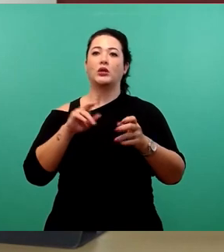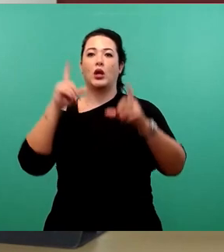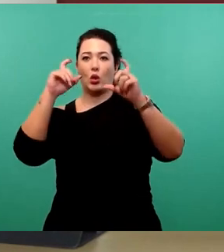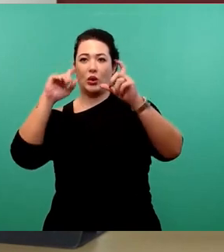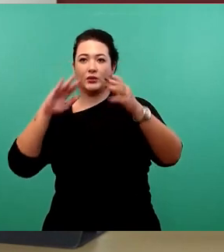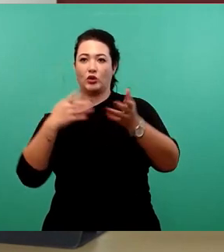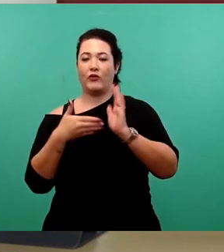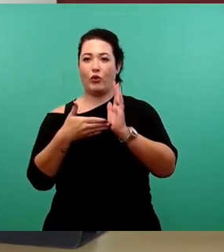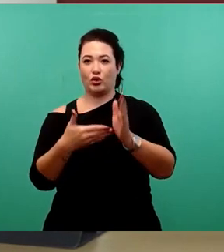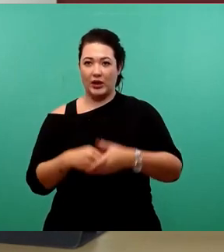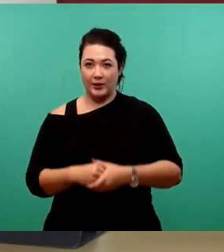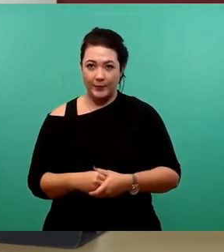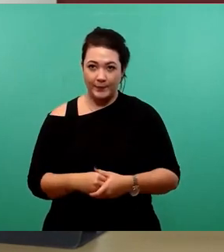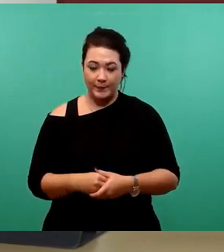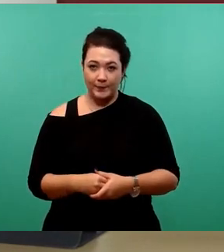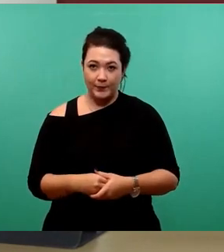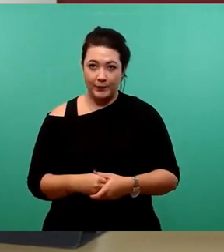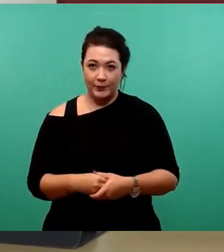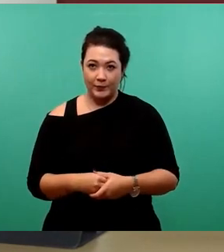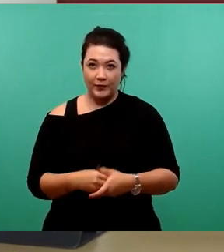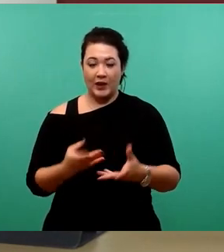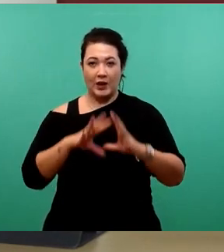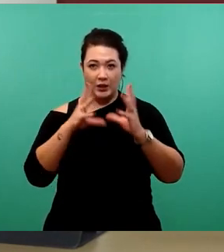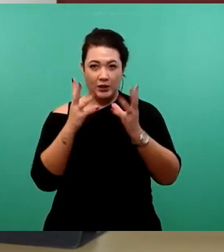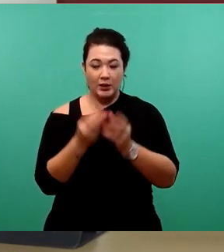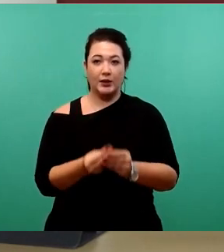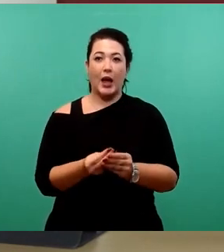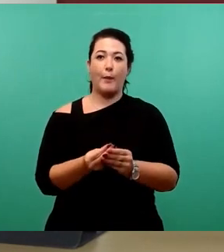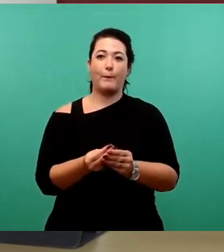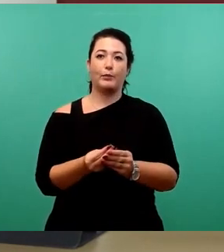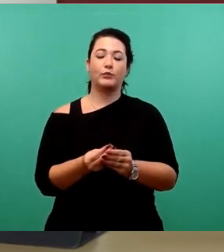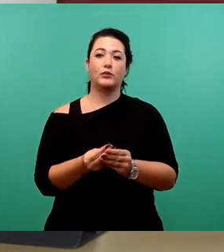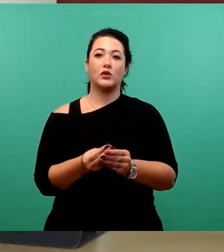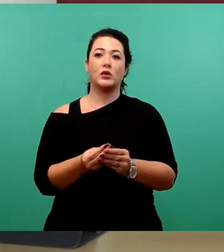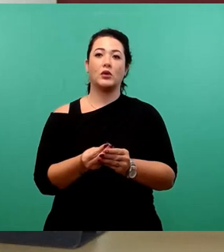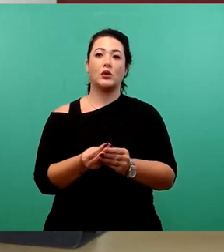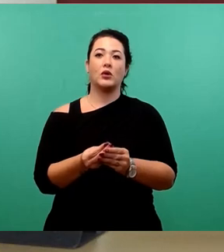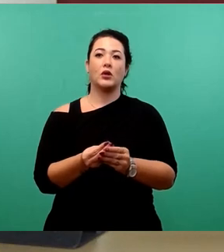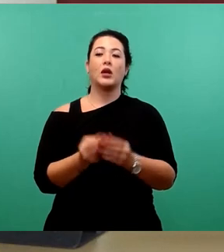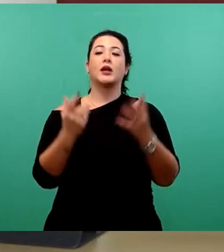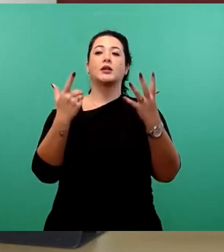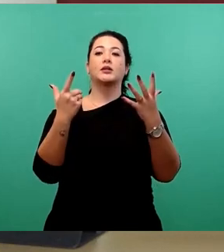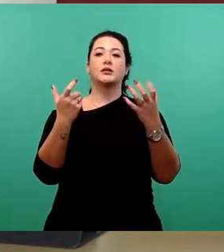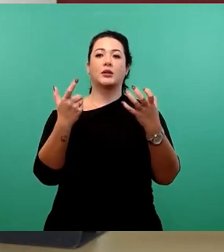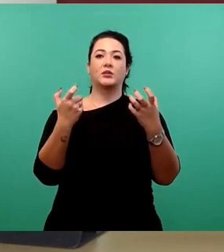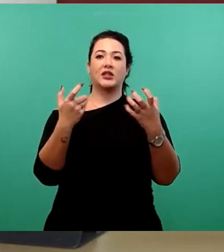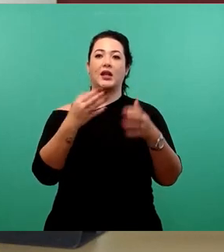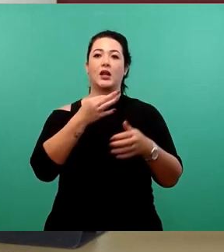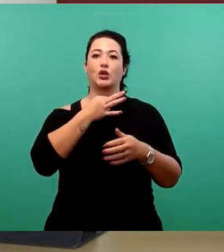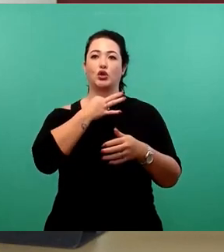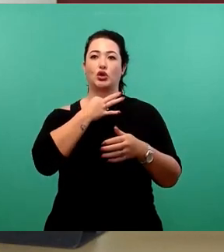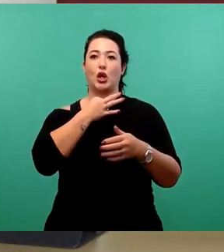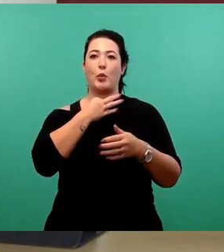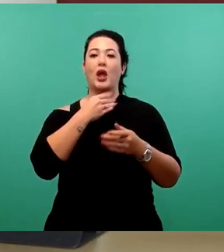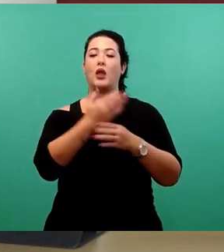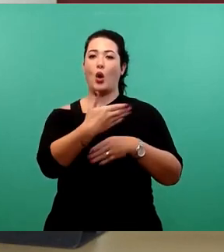sind insgesamt, was sind wir, 70 Stimmen ausgegeben